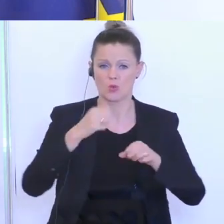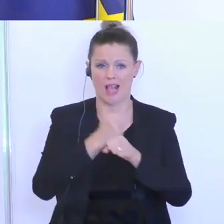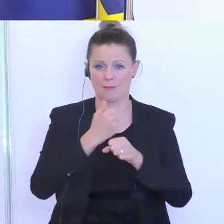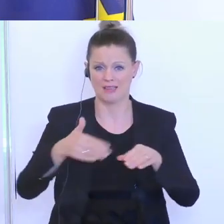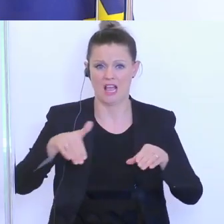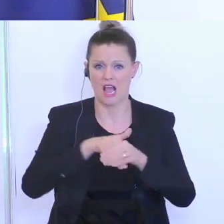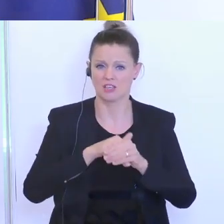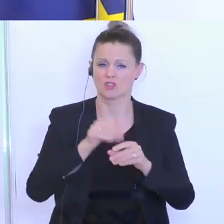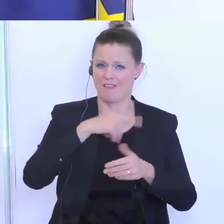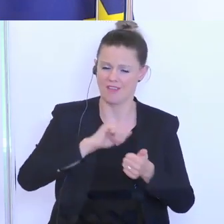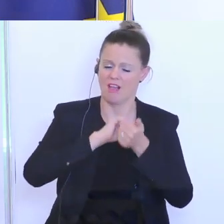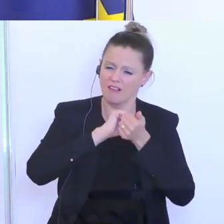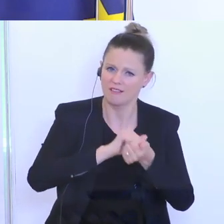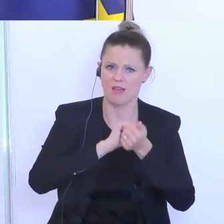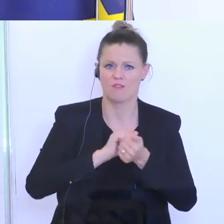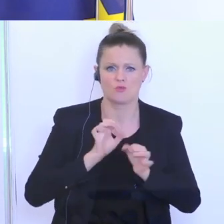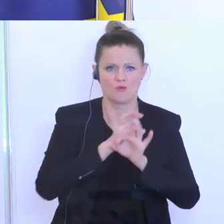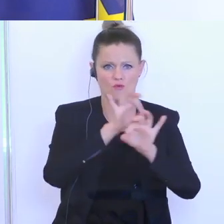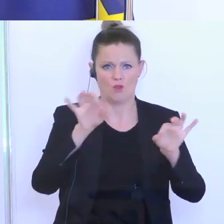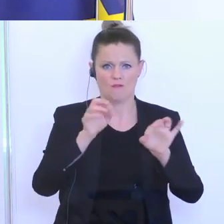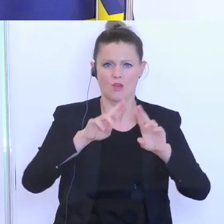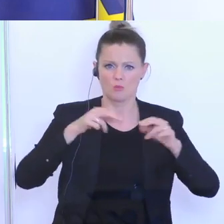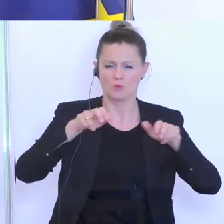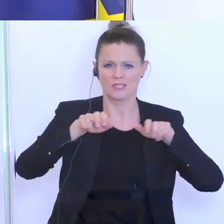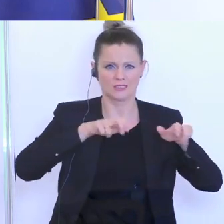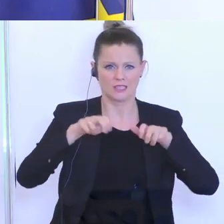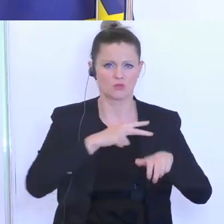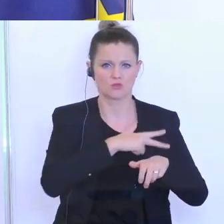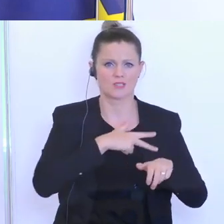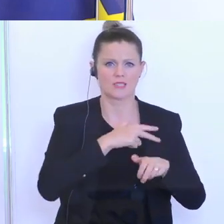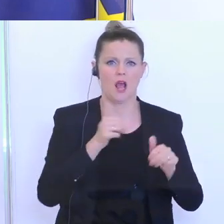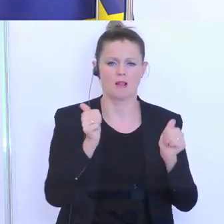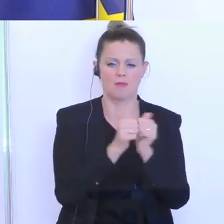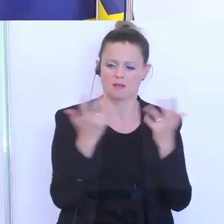und hier ziehen wir an einem Strang in der Bundesregierung gemeinsam mit den Sozialpartnern.